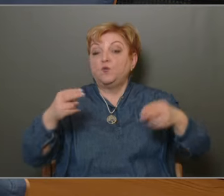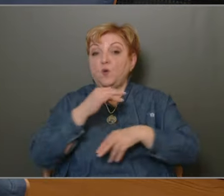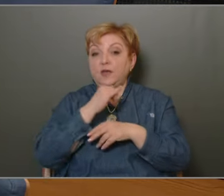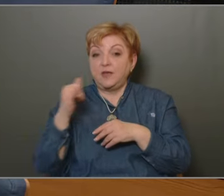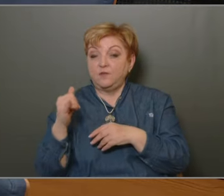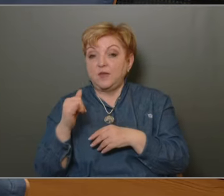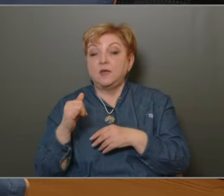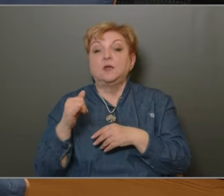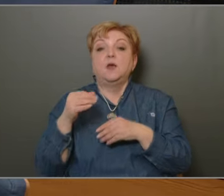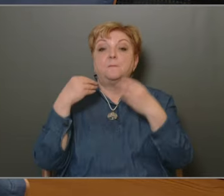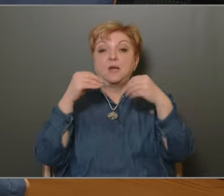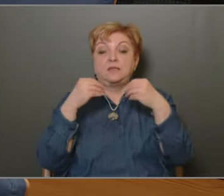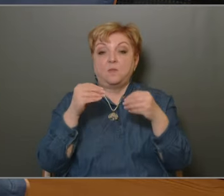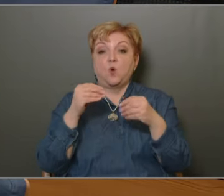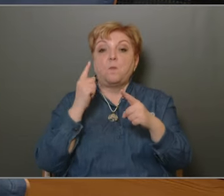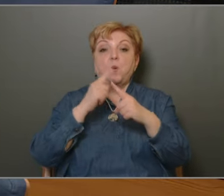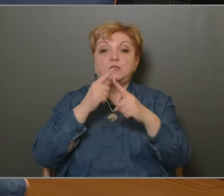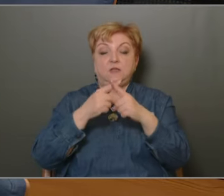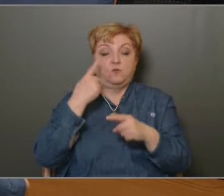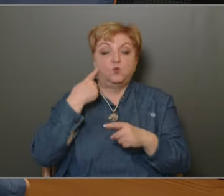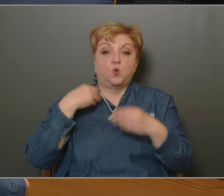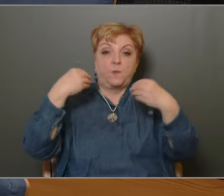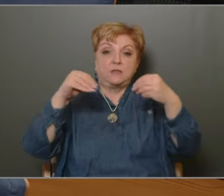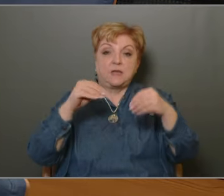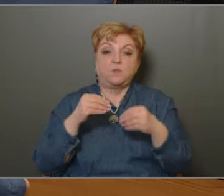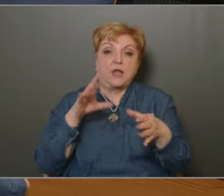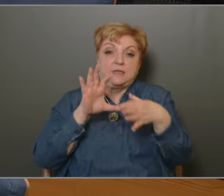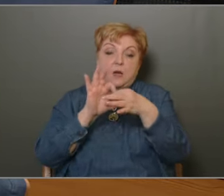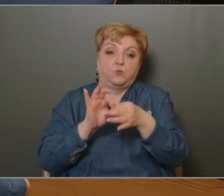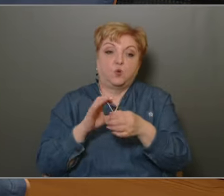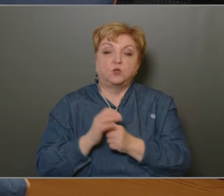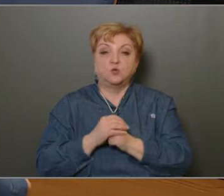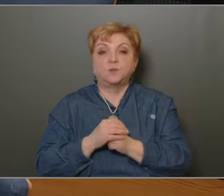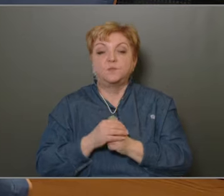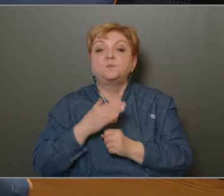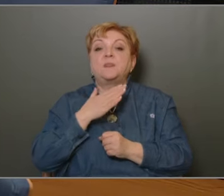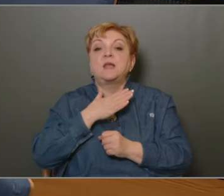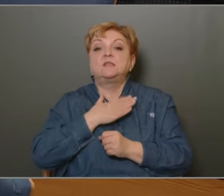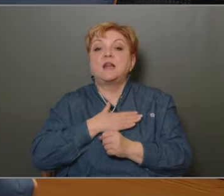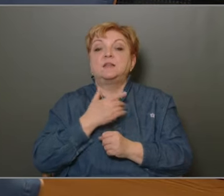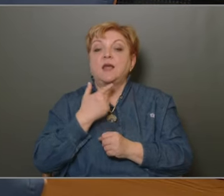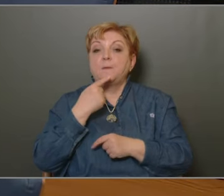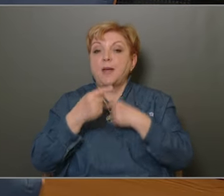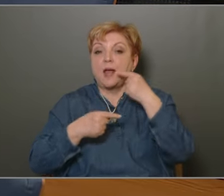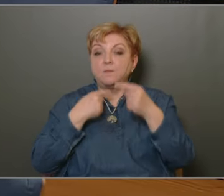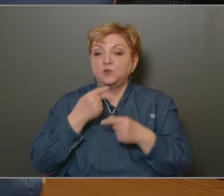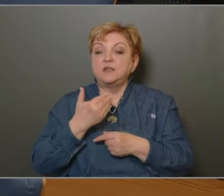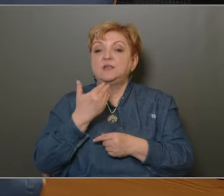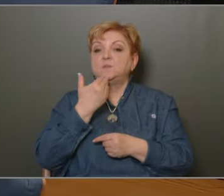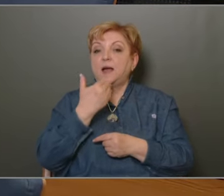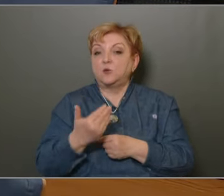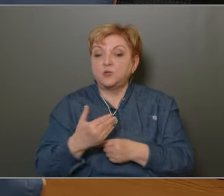köztölt fölgyelői beszámolóban pozitívumokról tudok majd beszámolni ezzel kapcsolatosan. Szeretném megragadni az alkalmat, és